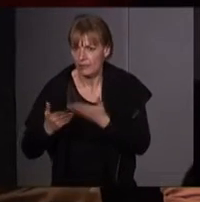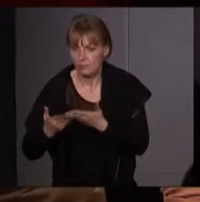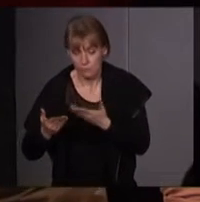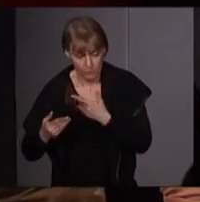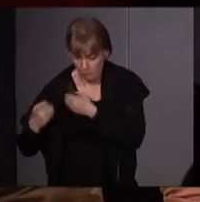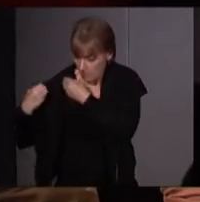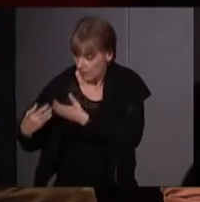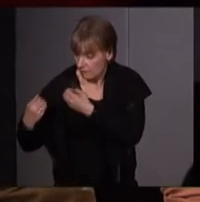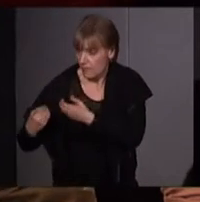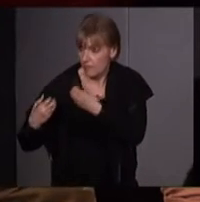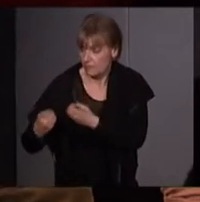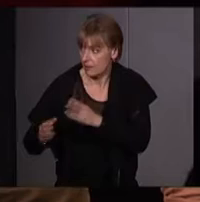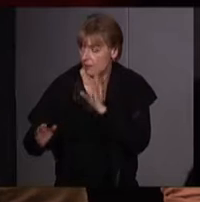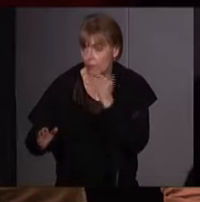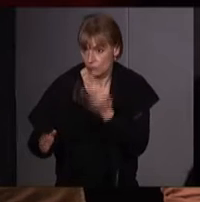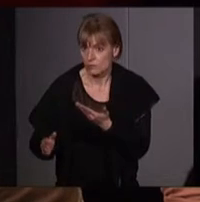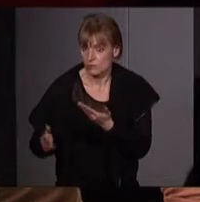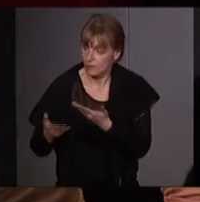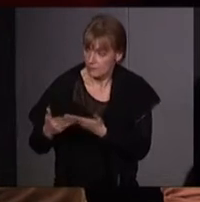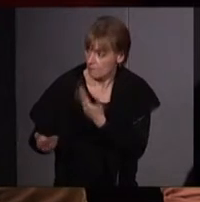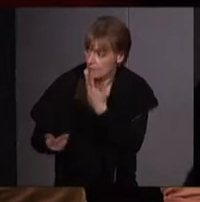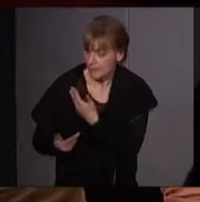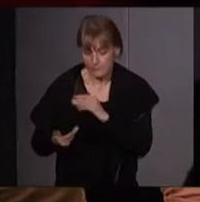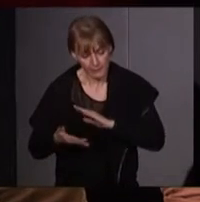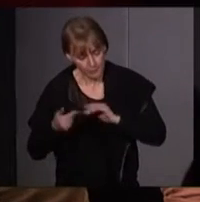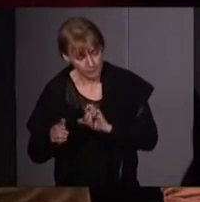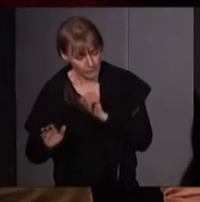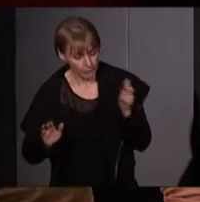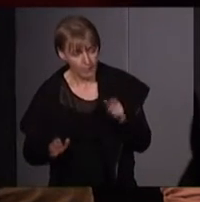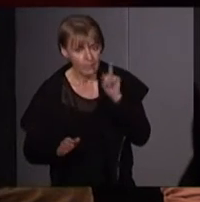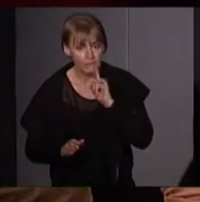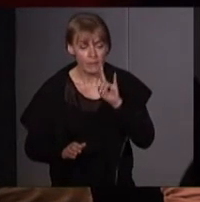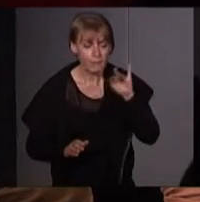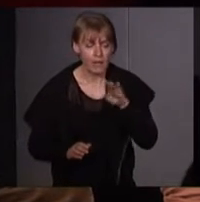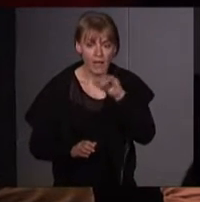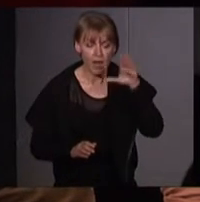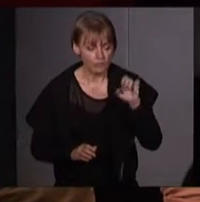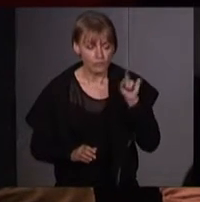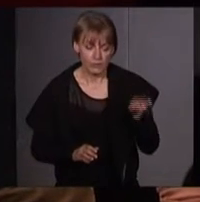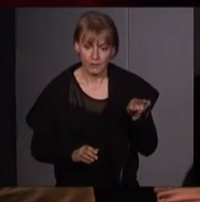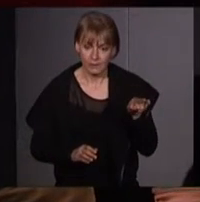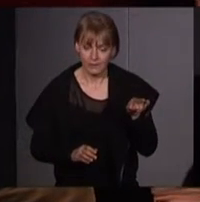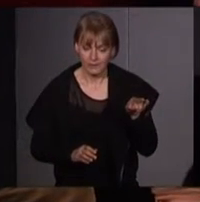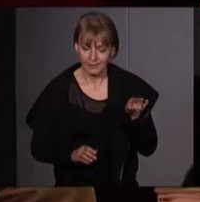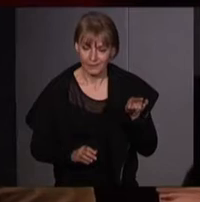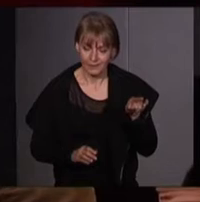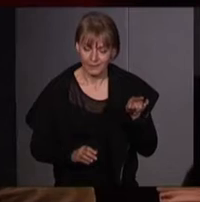eu lieu. Et je vais laisser donc Émilie H. commenter et faire sa